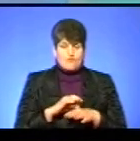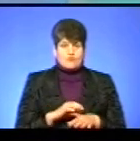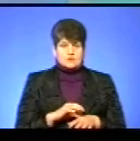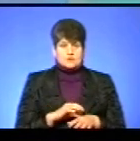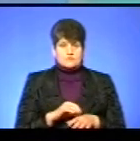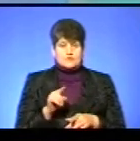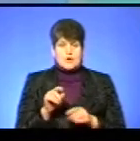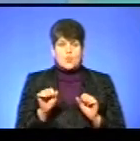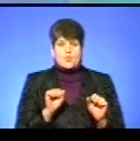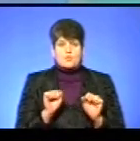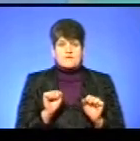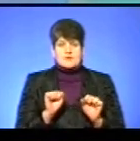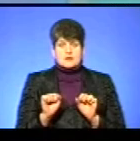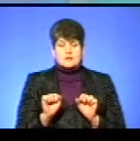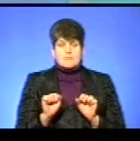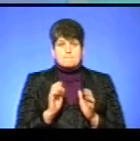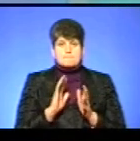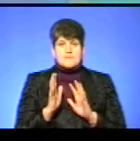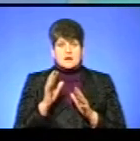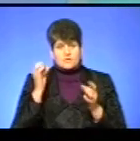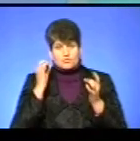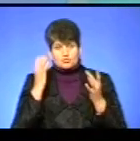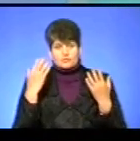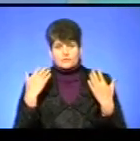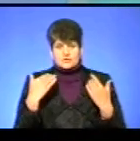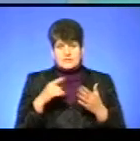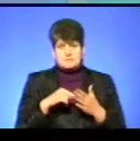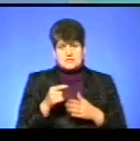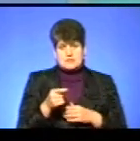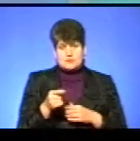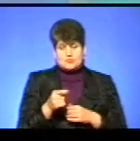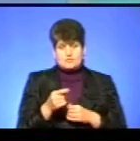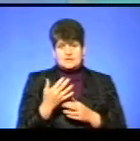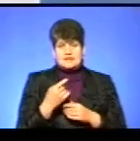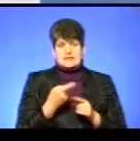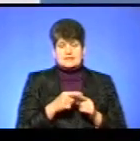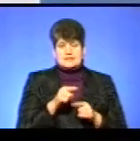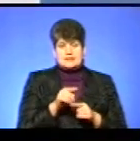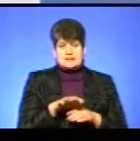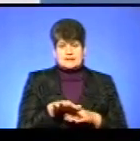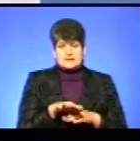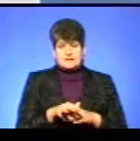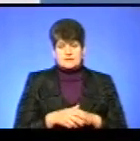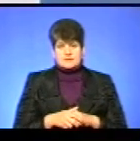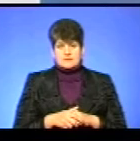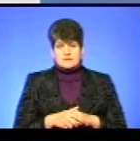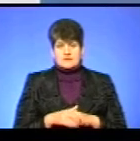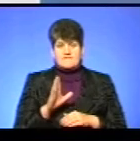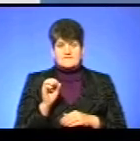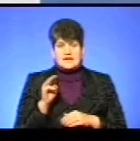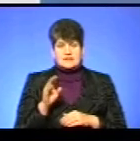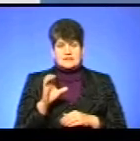управлінням парків культури і відпочинку міста Тернополя. А в ВЕЦ-санзаводі це можливо зробити?